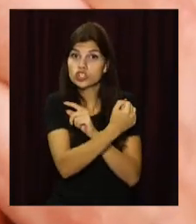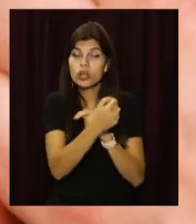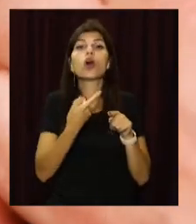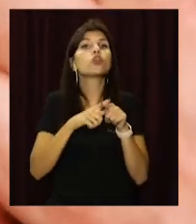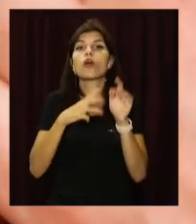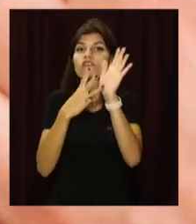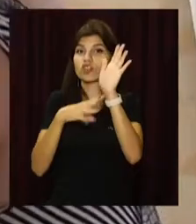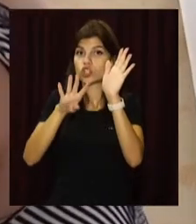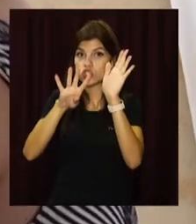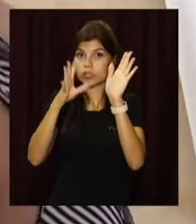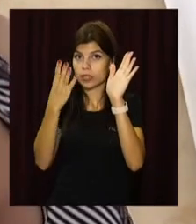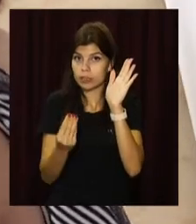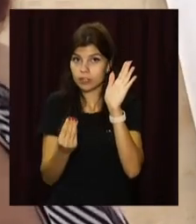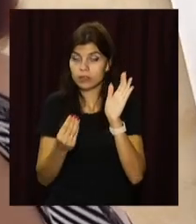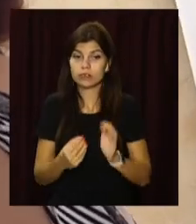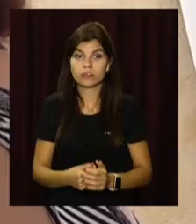84 дні.